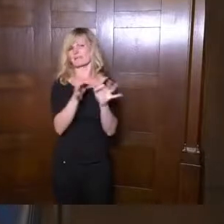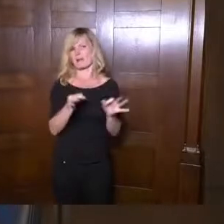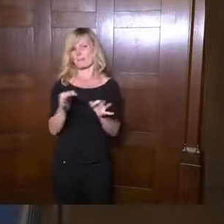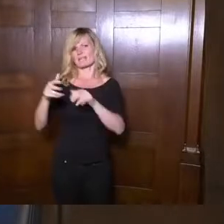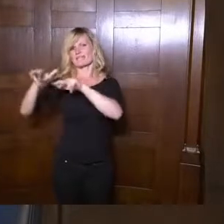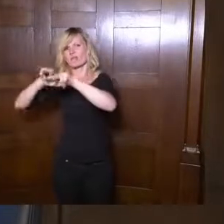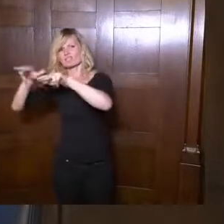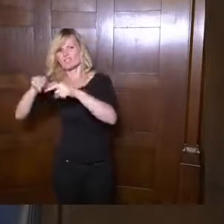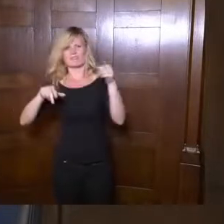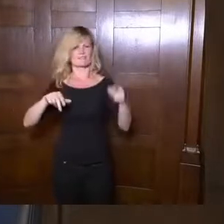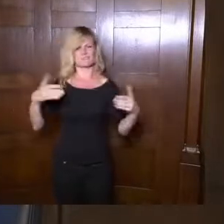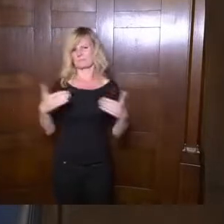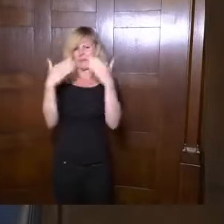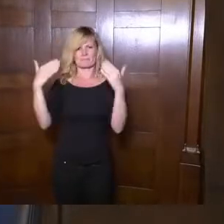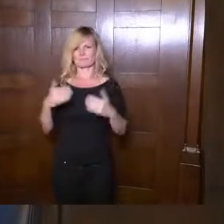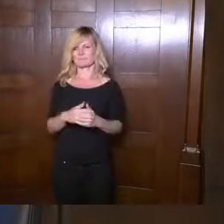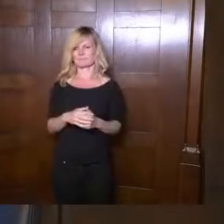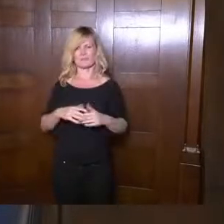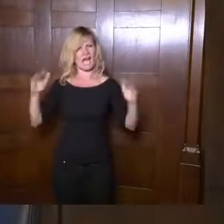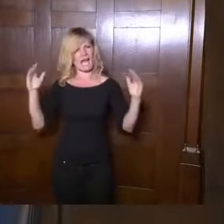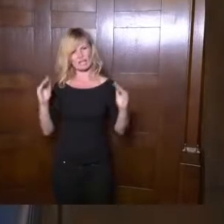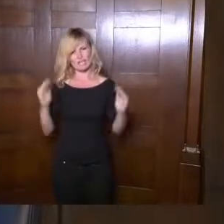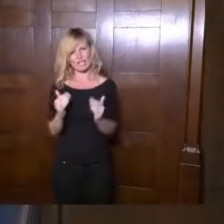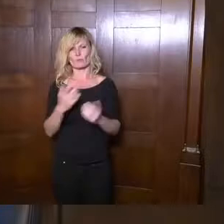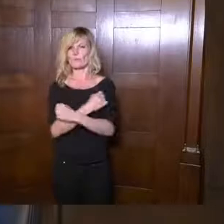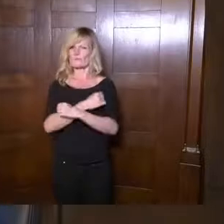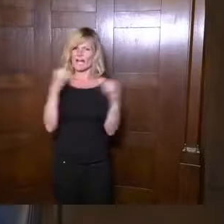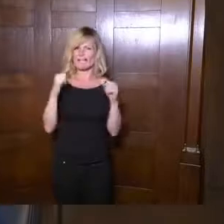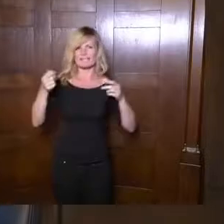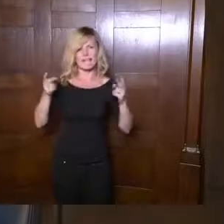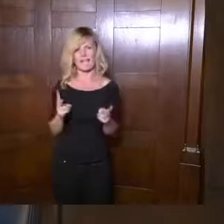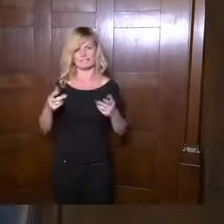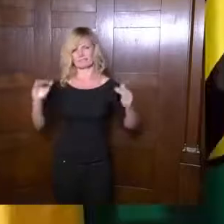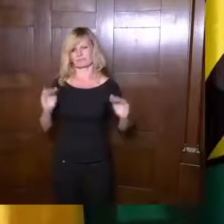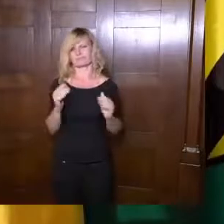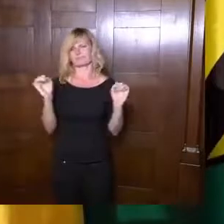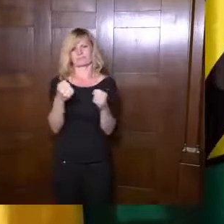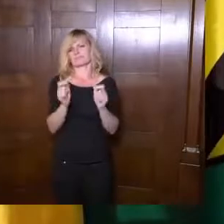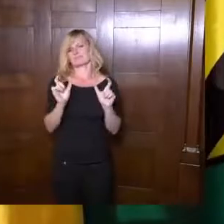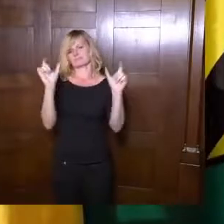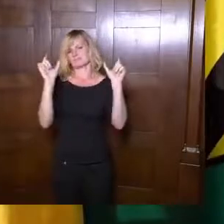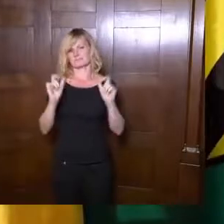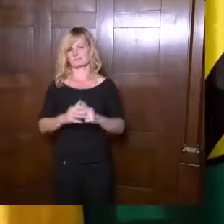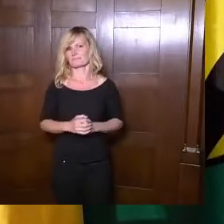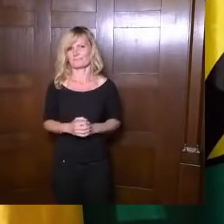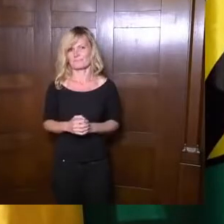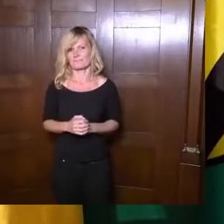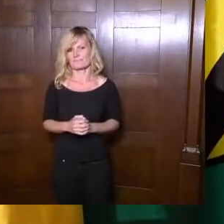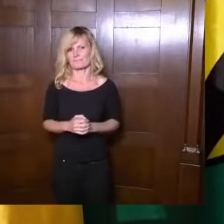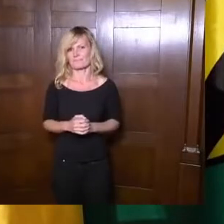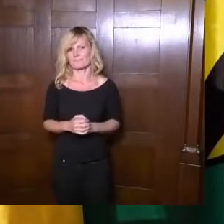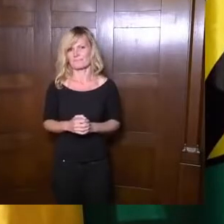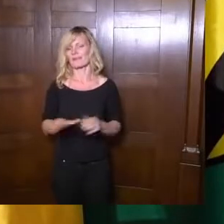Wirtschaft und bezüglich der Einschränkung der freiheitlichen Rechte. Des Weiteren bin ich der